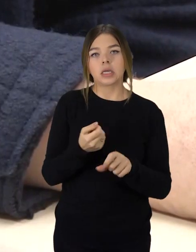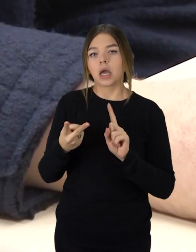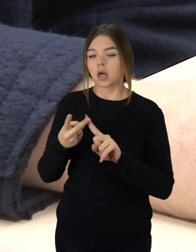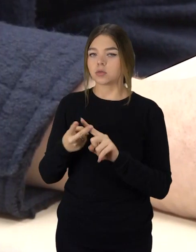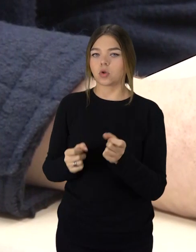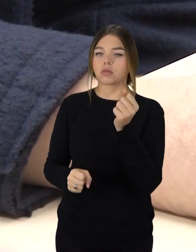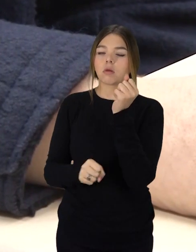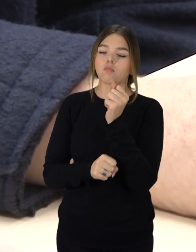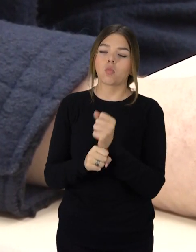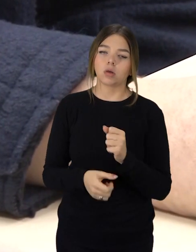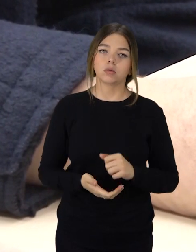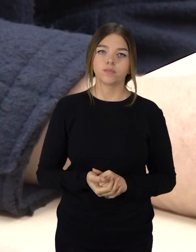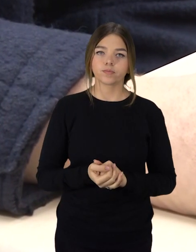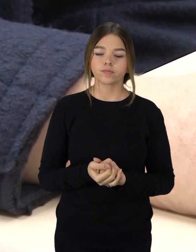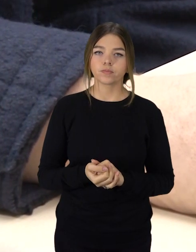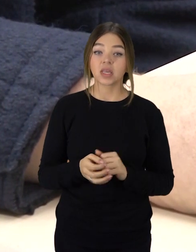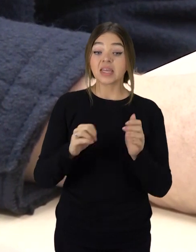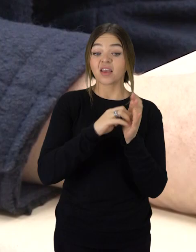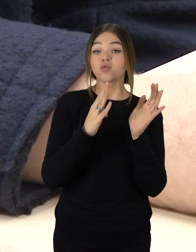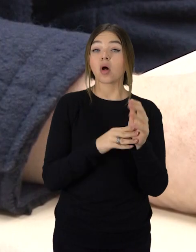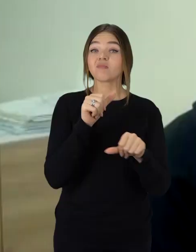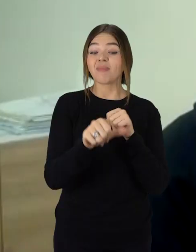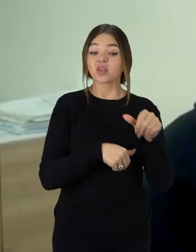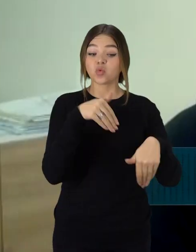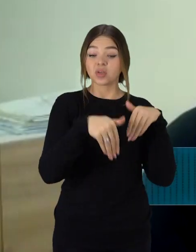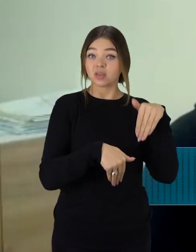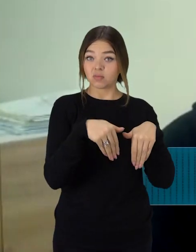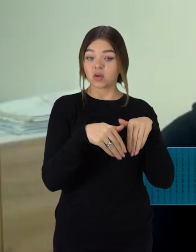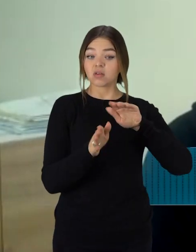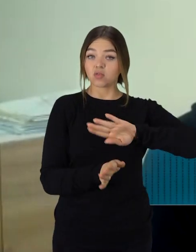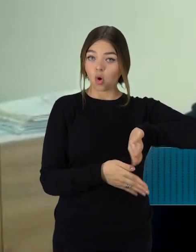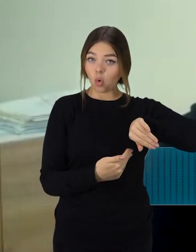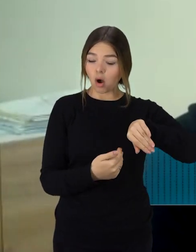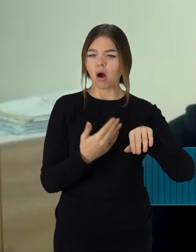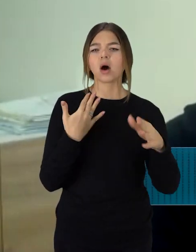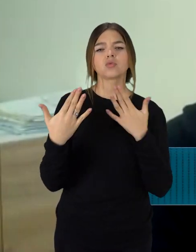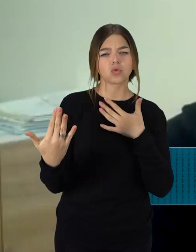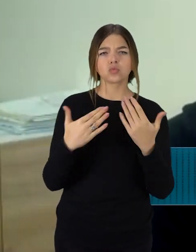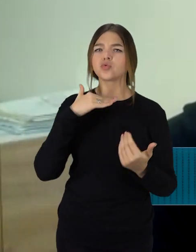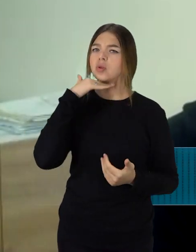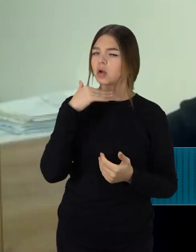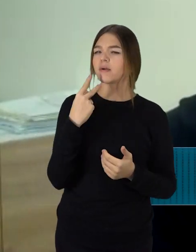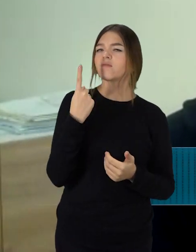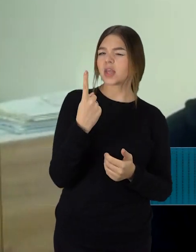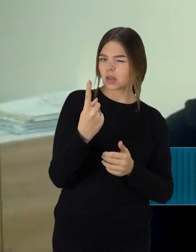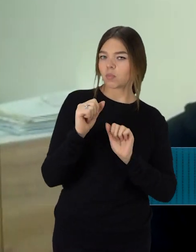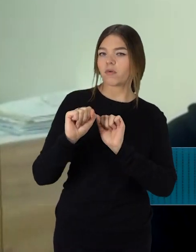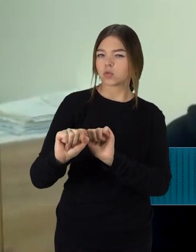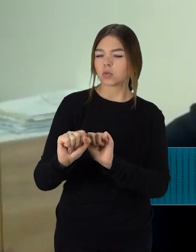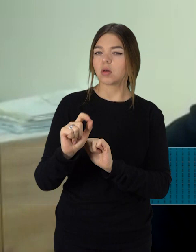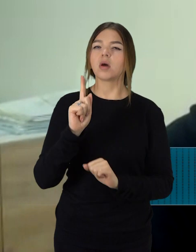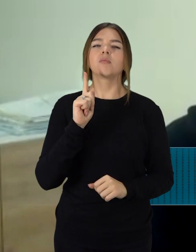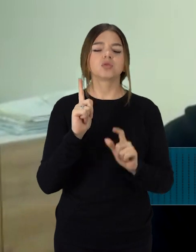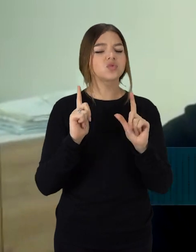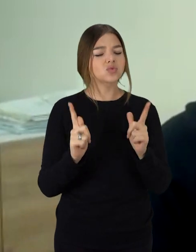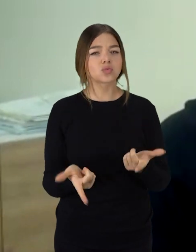situaciją palengvinti. Po 19 rinkimų atrodė, kad galėtumėm apsėjyti su vienu, bet tikrai tas